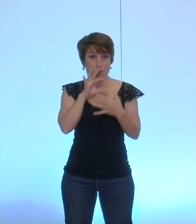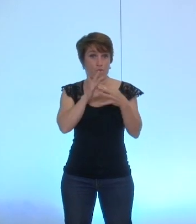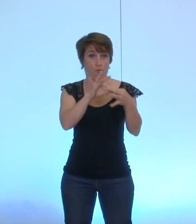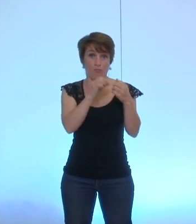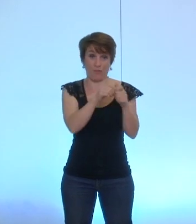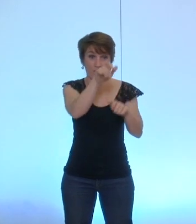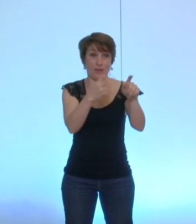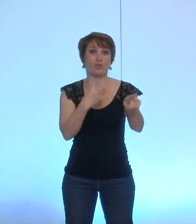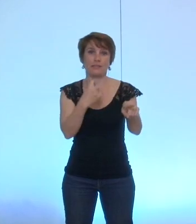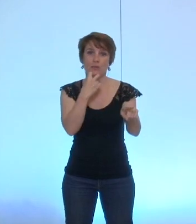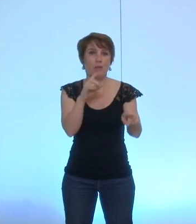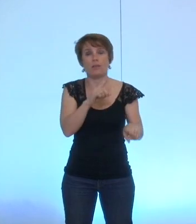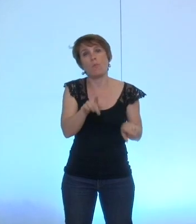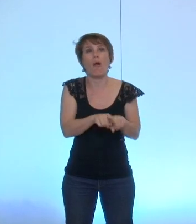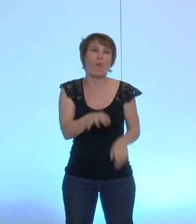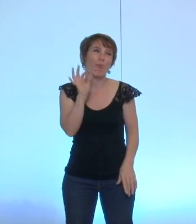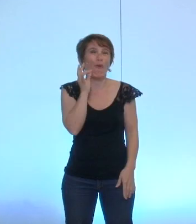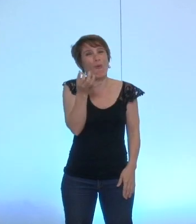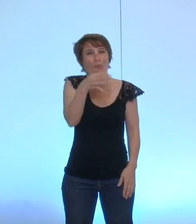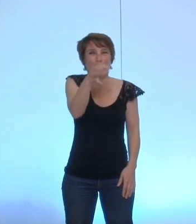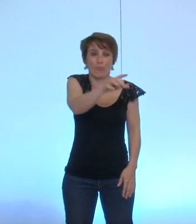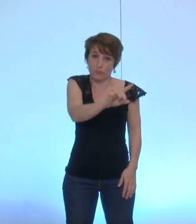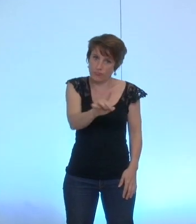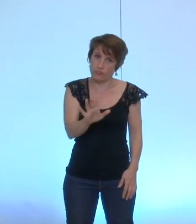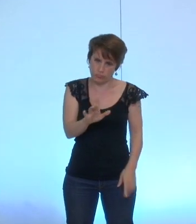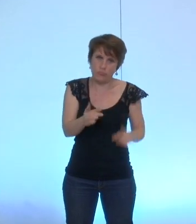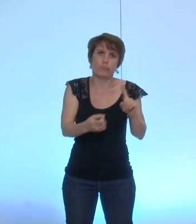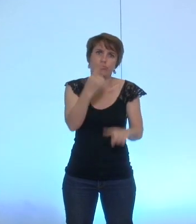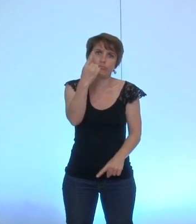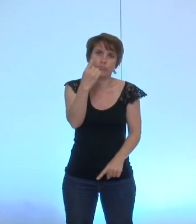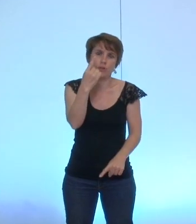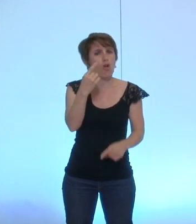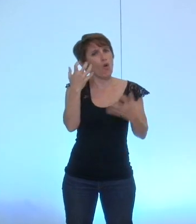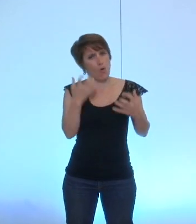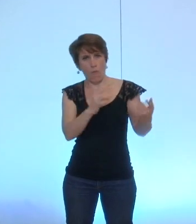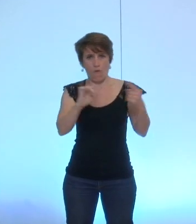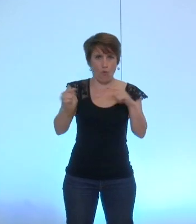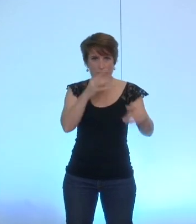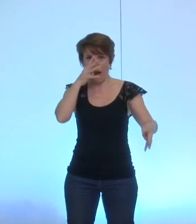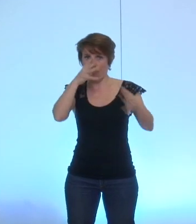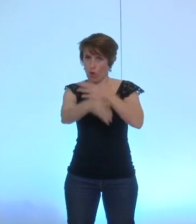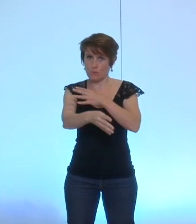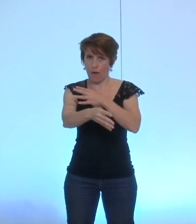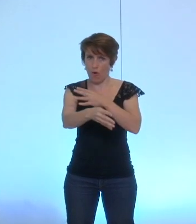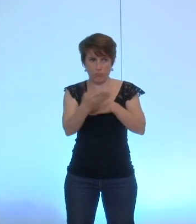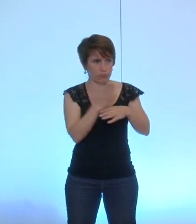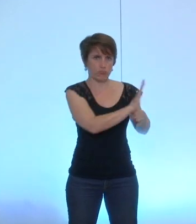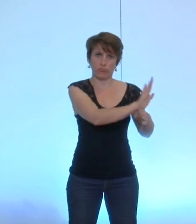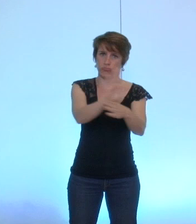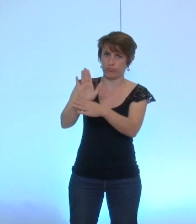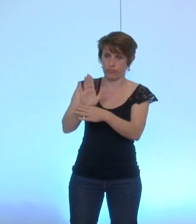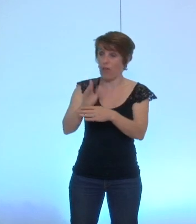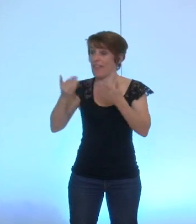pas un élément accessoire. organiser cette transparence des débats, cette transparence de la décision